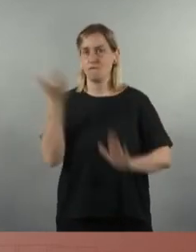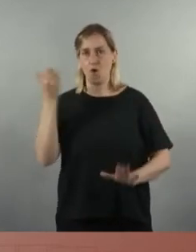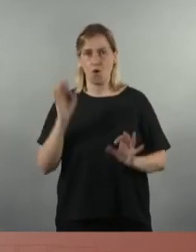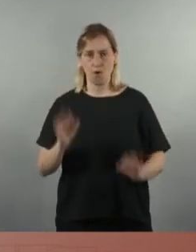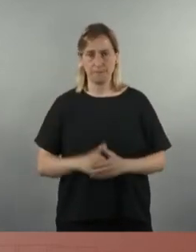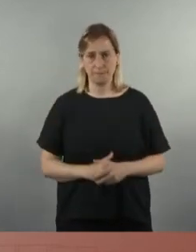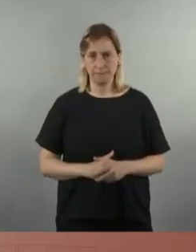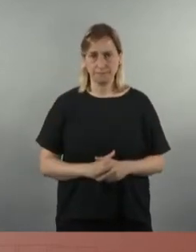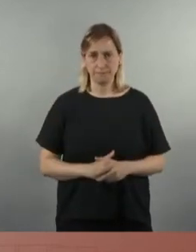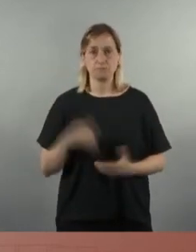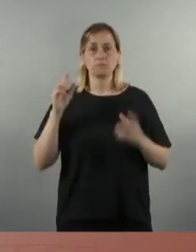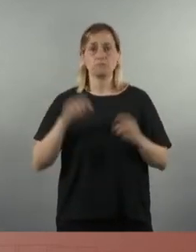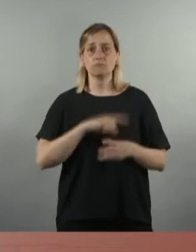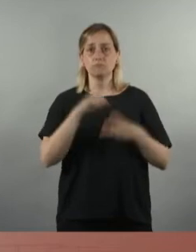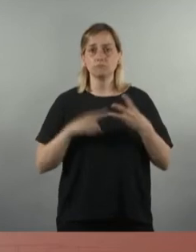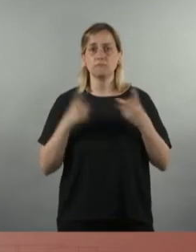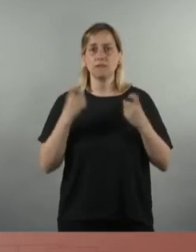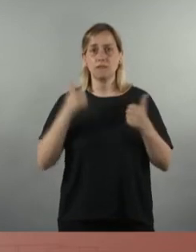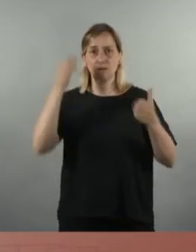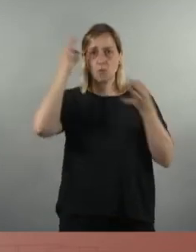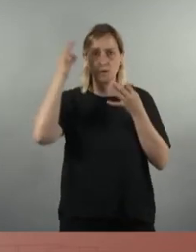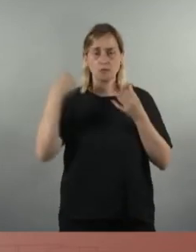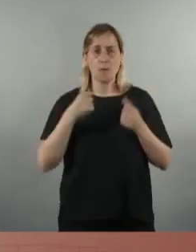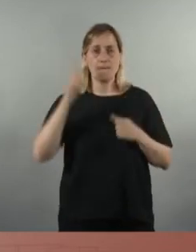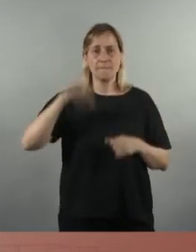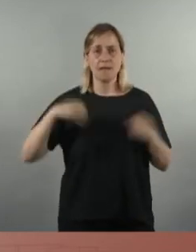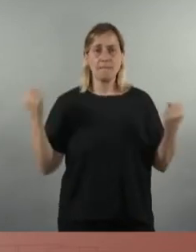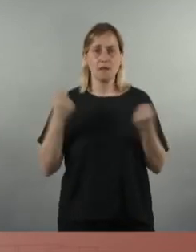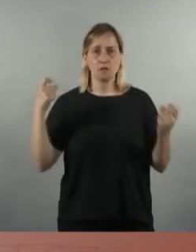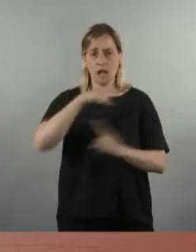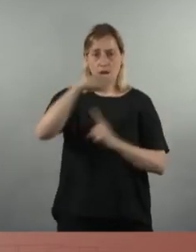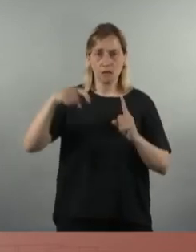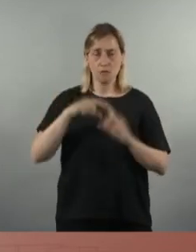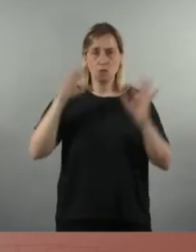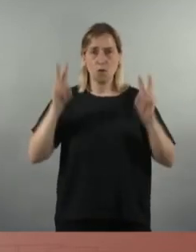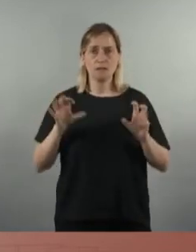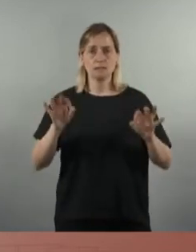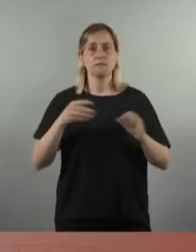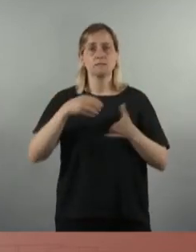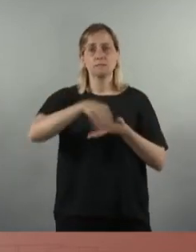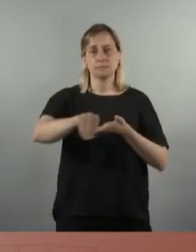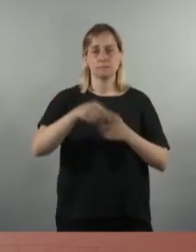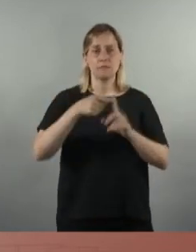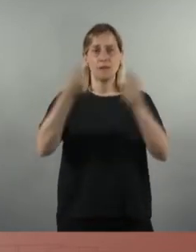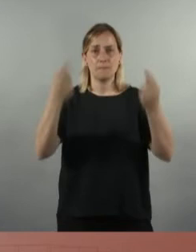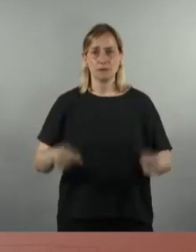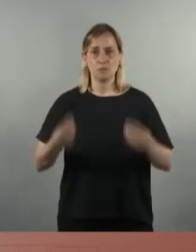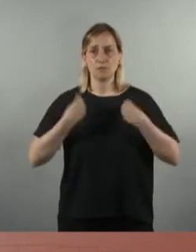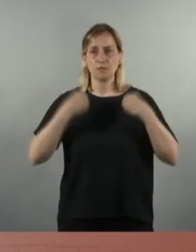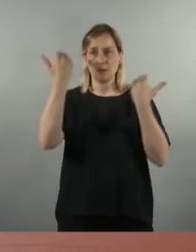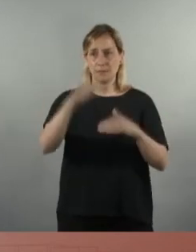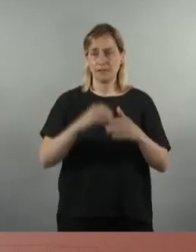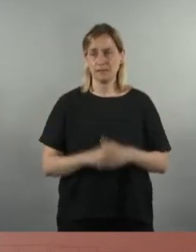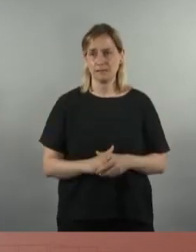tercer lloc, també la concreció d'aquests mil milions anuals han destinats a pressupost a matèria d'habitatge.